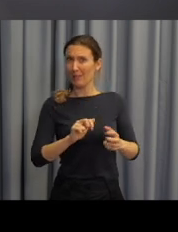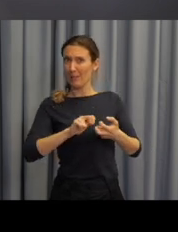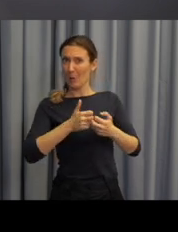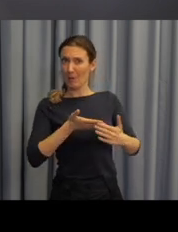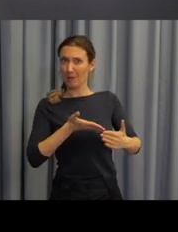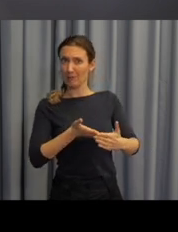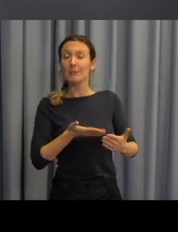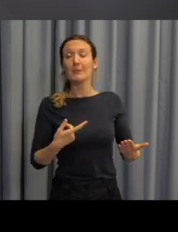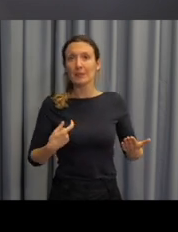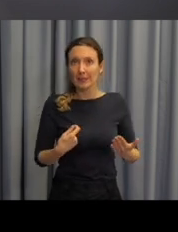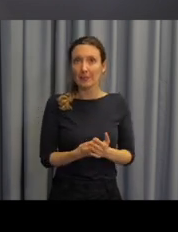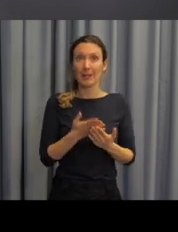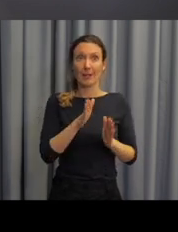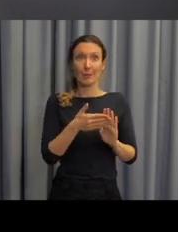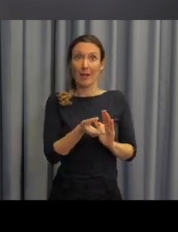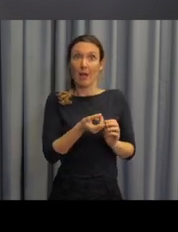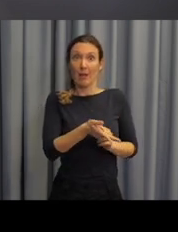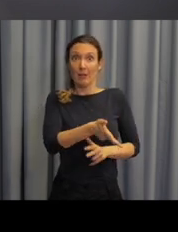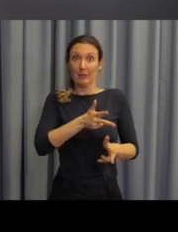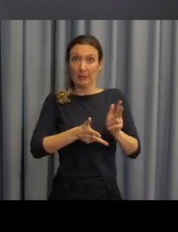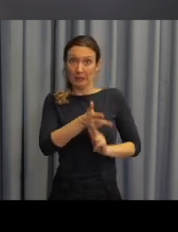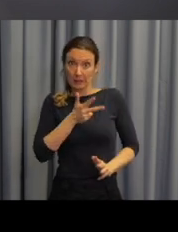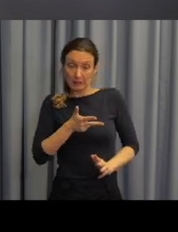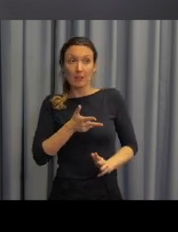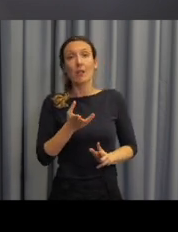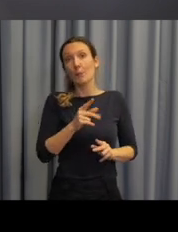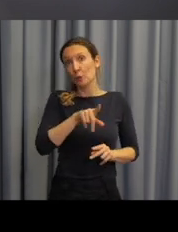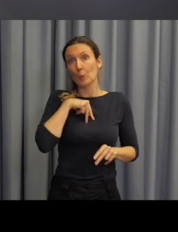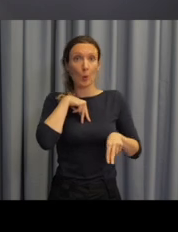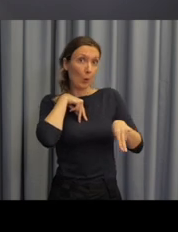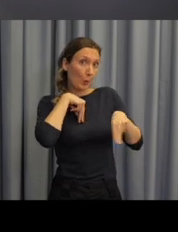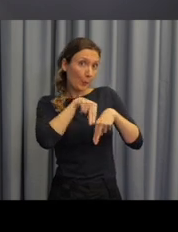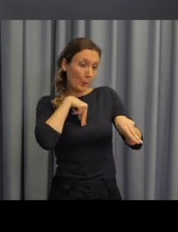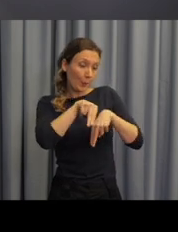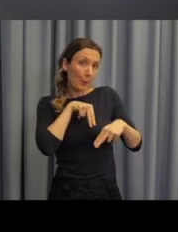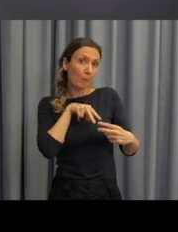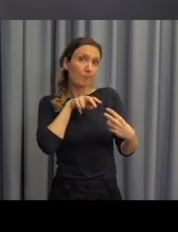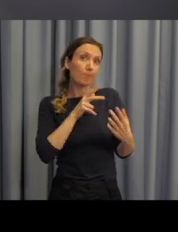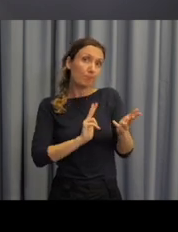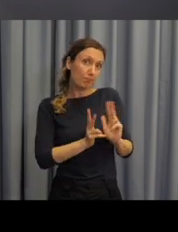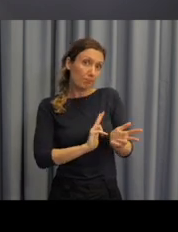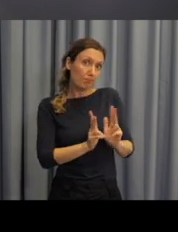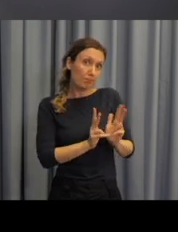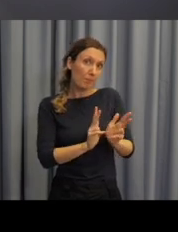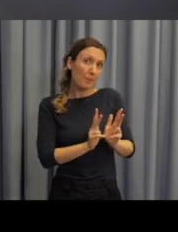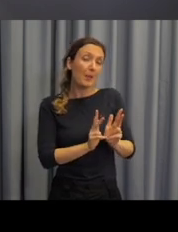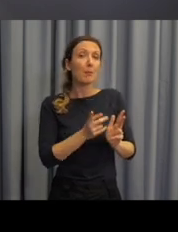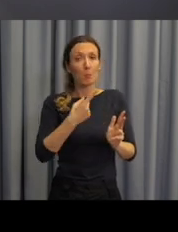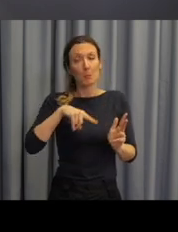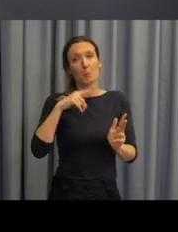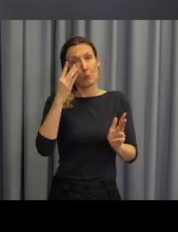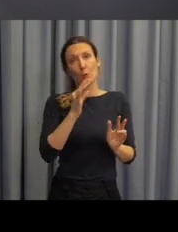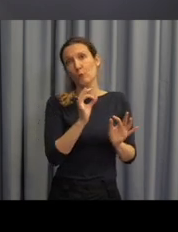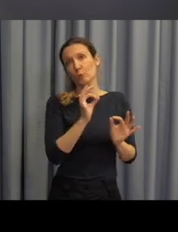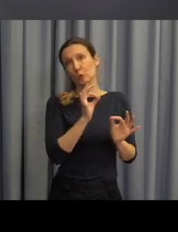který jehož pohyb je také součástí znakového jazyka, tak opět můžeme při produkci nebo